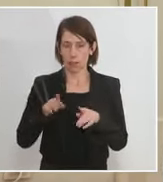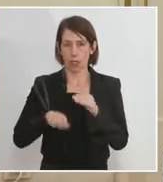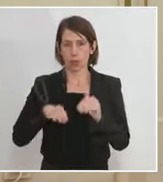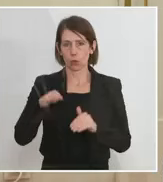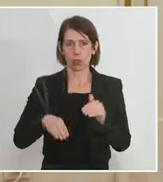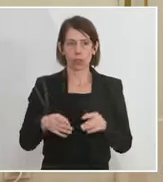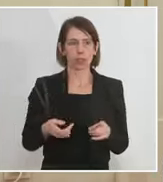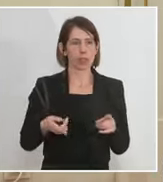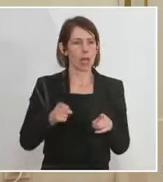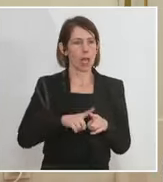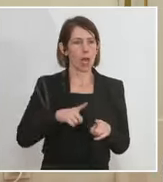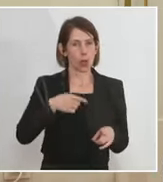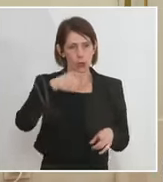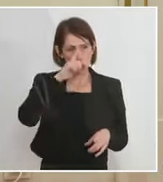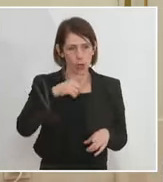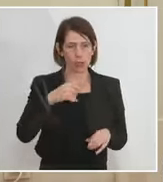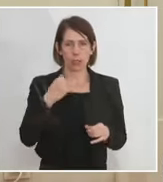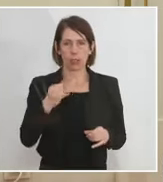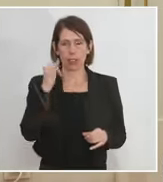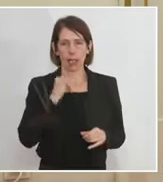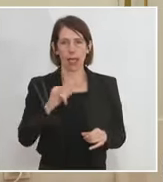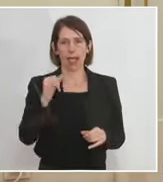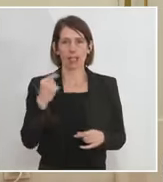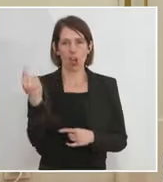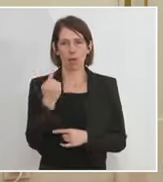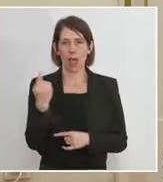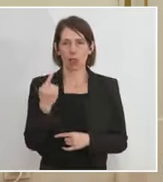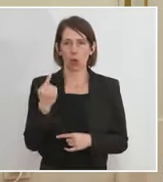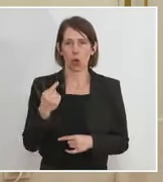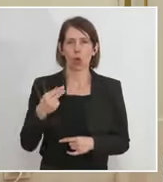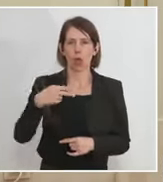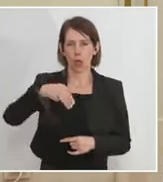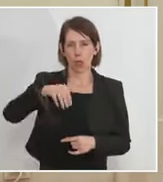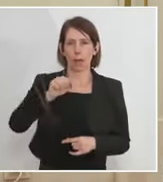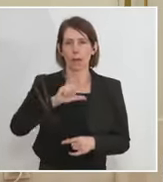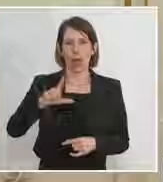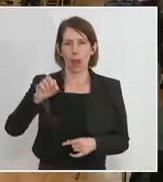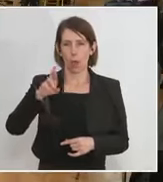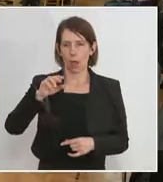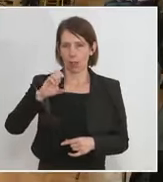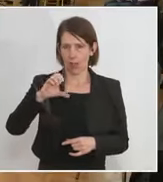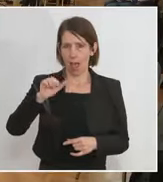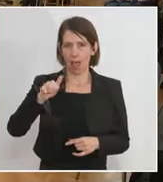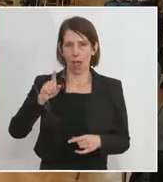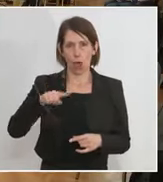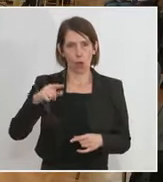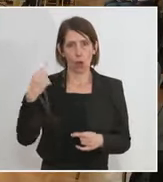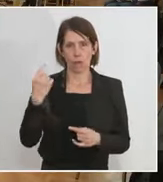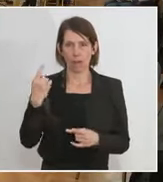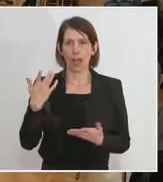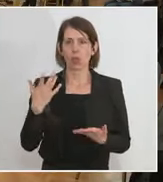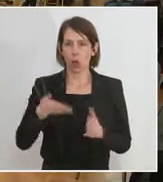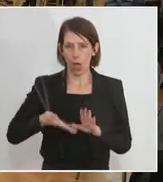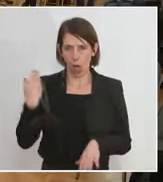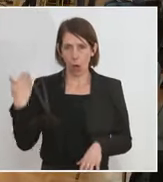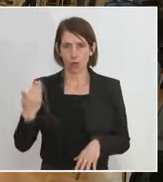jetzt die Reisewarnung für vor allem Mallorca auf. Steht das in Österreich irgendwie zur Debatte? Also, ich darf vielleicht mit dem ersten